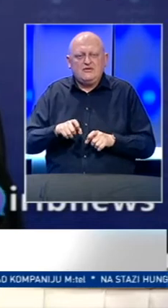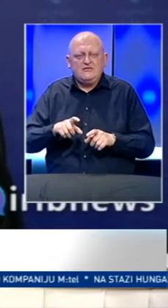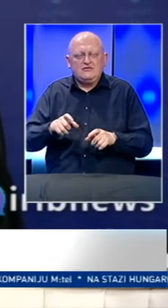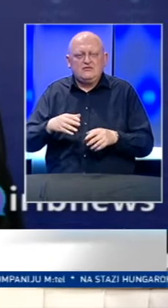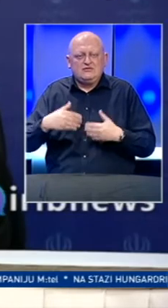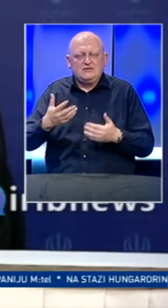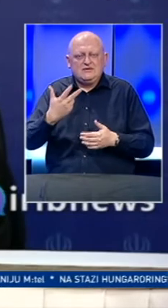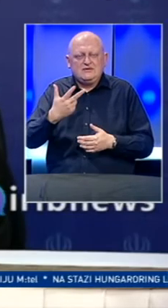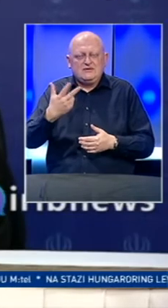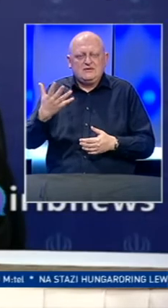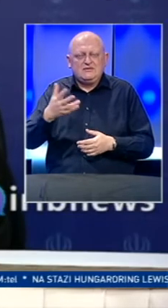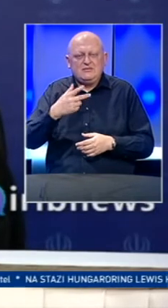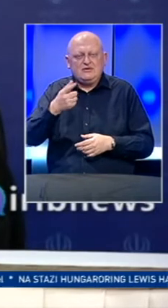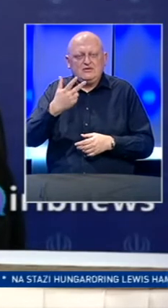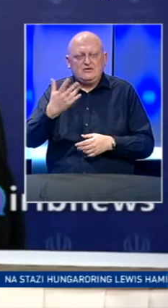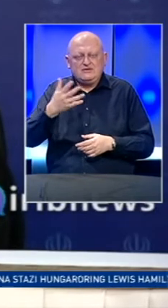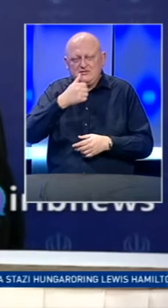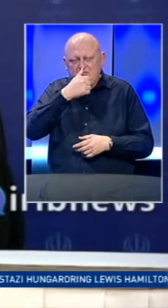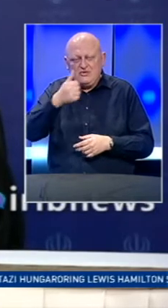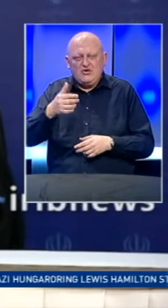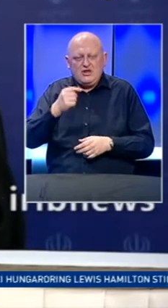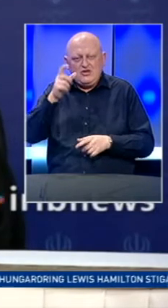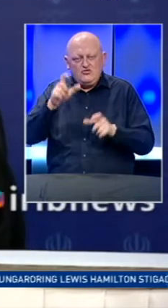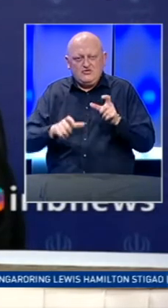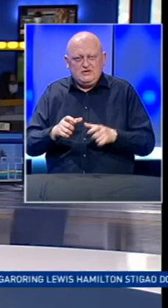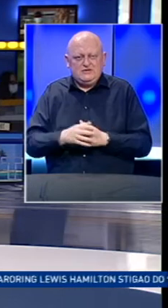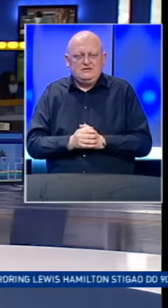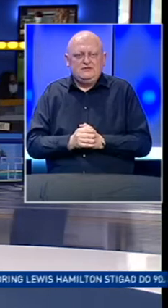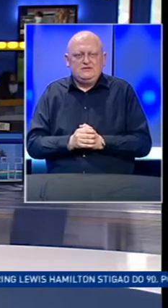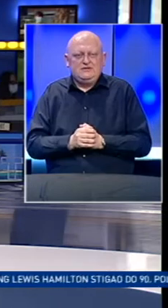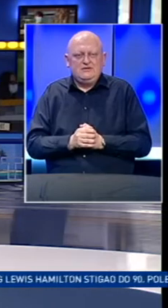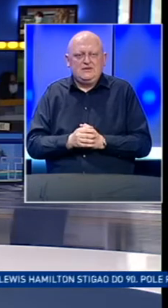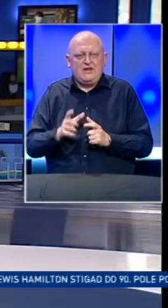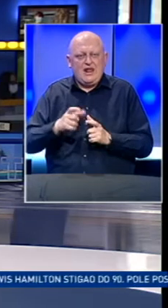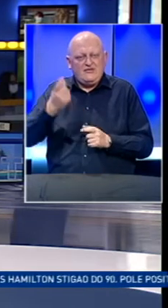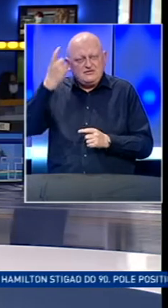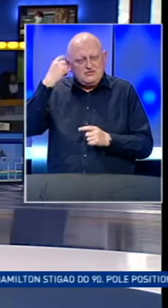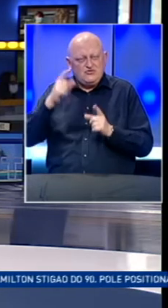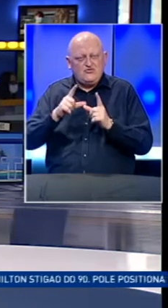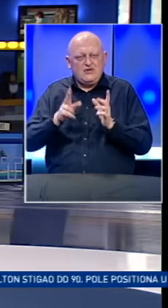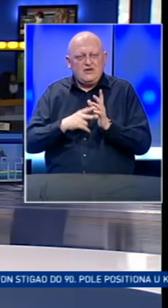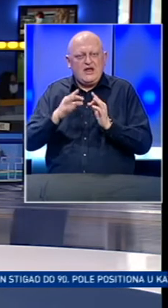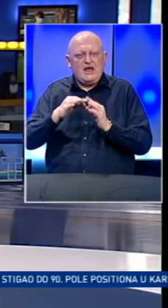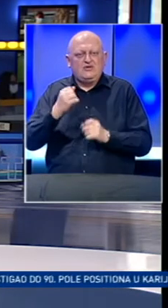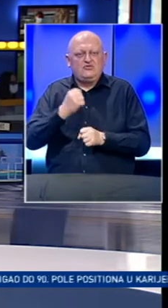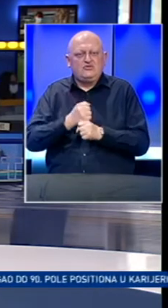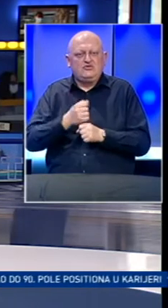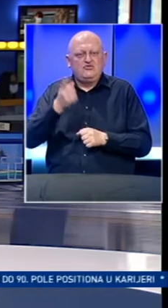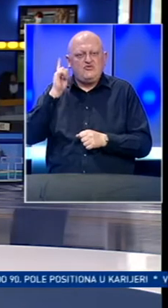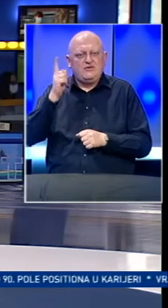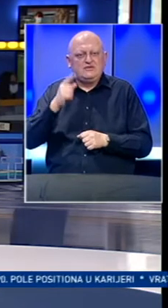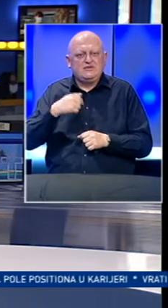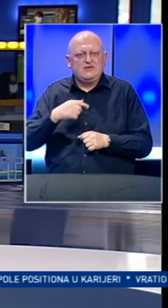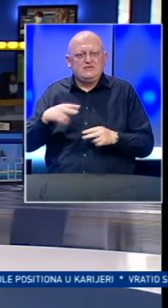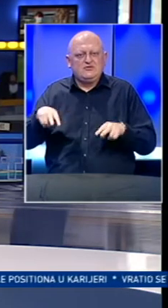biti izloženo 30 do 35 milijuna ljudi. Glavni tajnik Ujedinjenih naroda, Antonio Guterres,